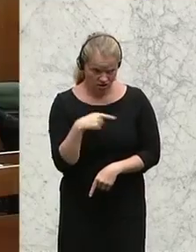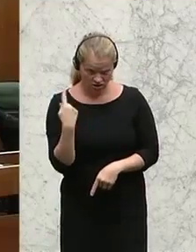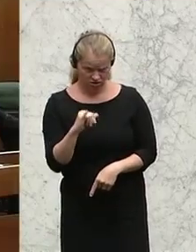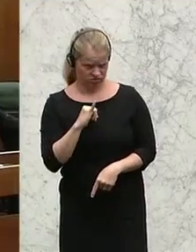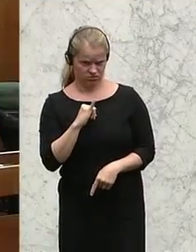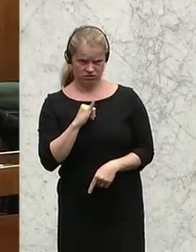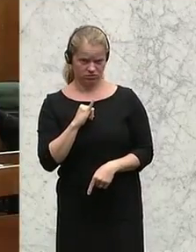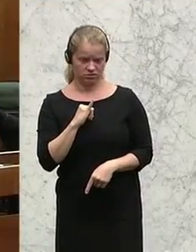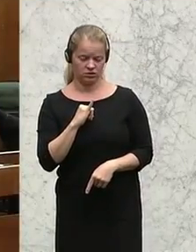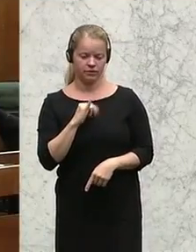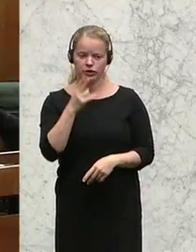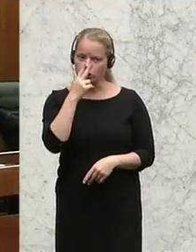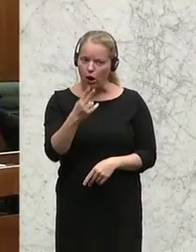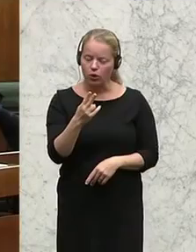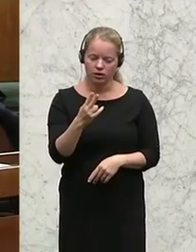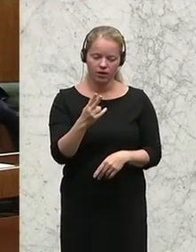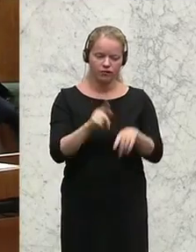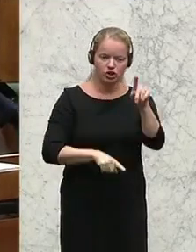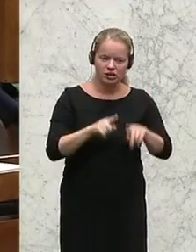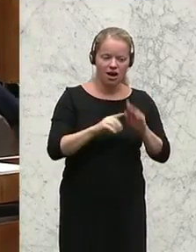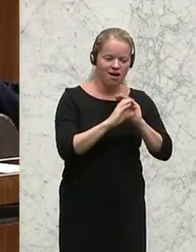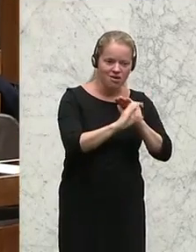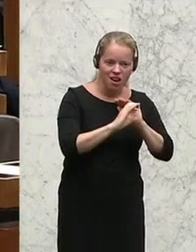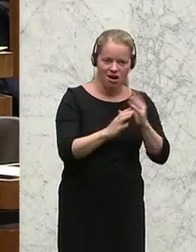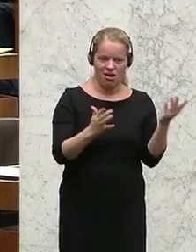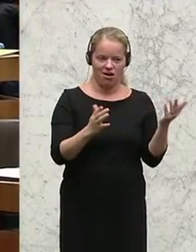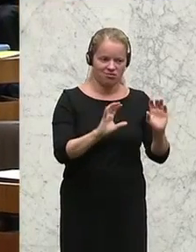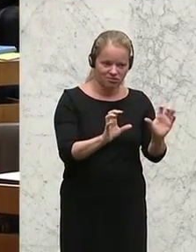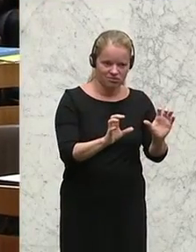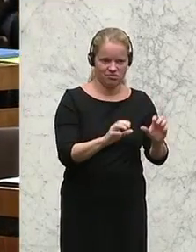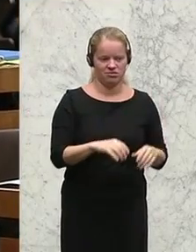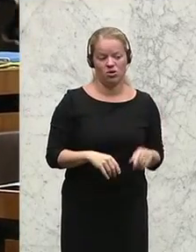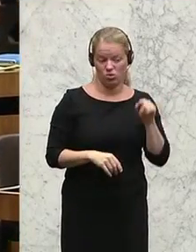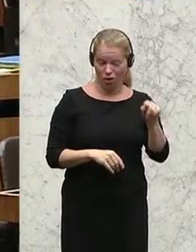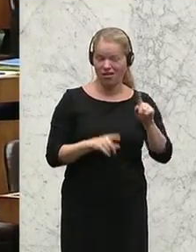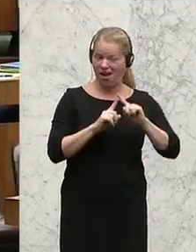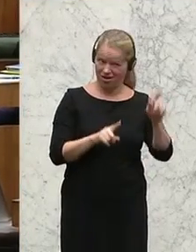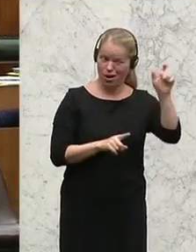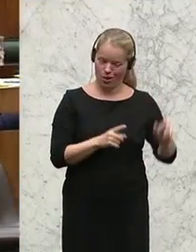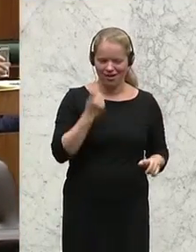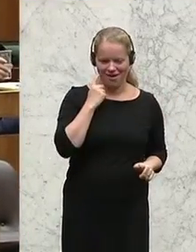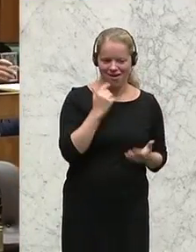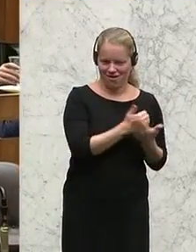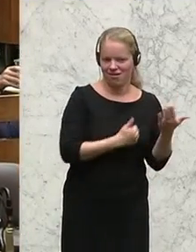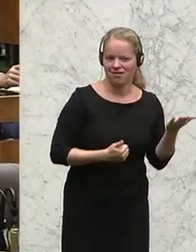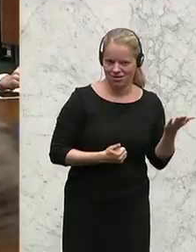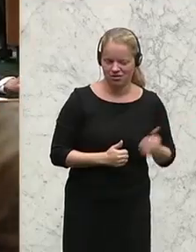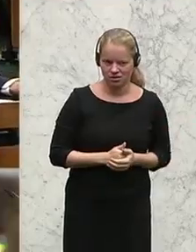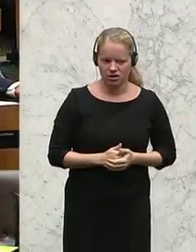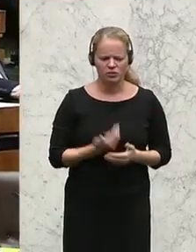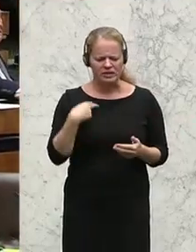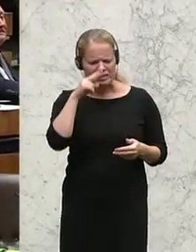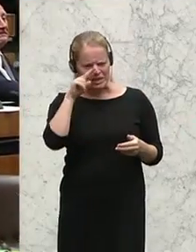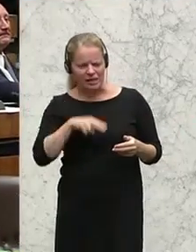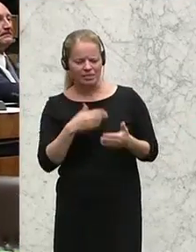wenn man sich das anschaut, die Kanäle, dann weiß man es. Dort lachen ganz andere Leute. Und dort muss ich nur sagen, wenn man sich das ansieht, dann bin ich dafür,